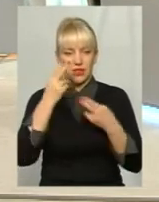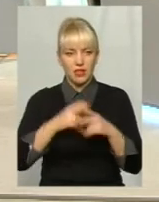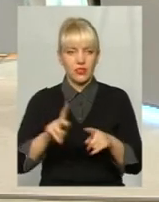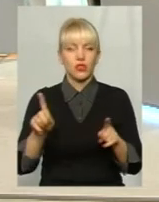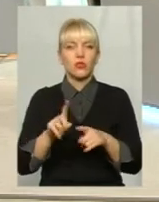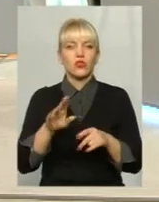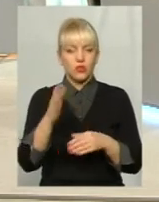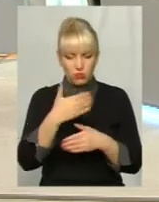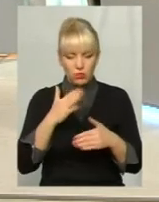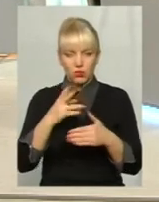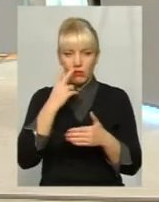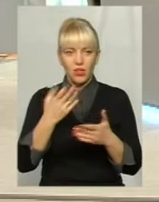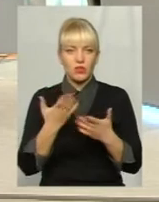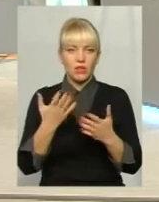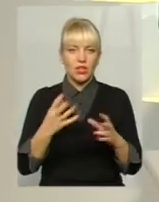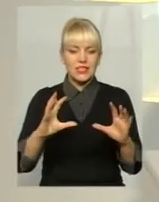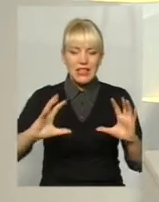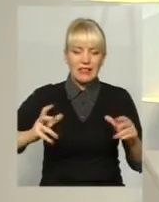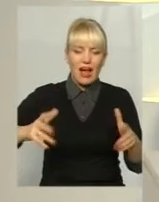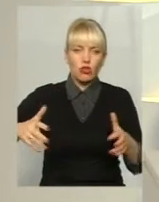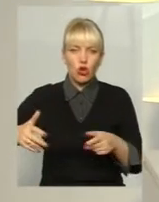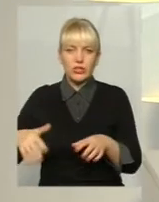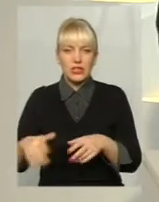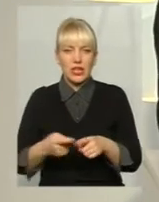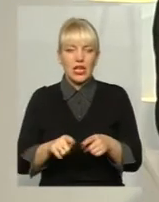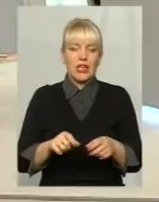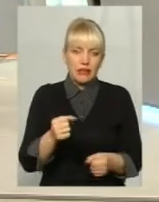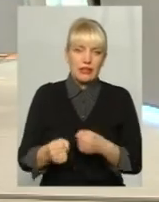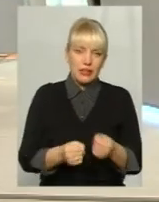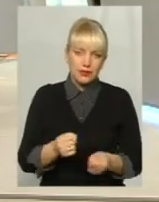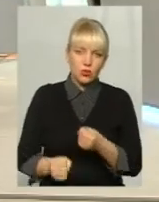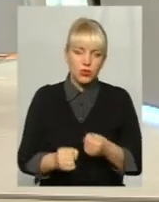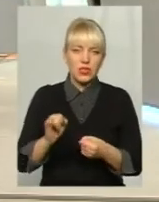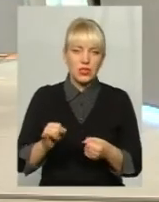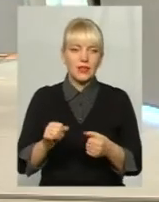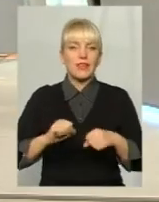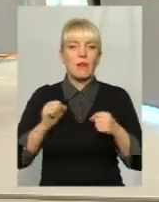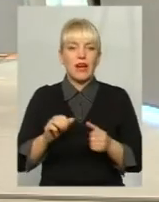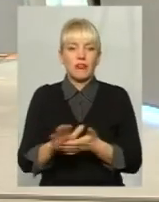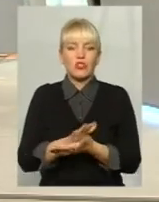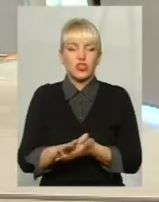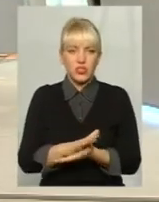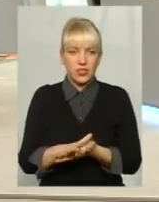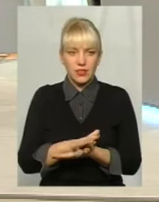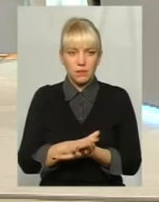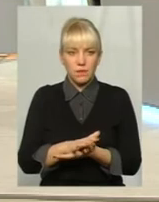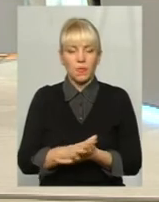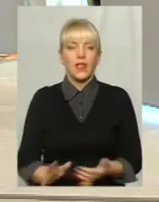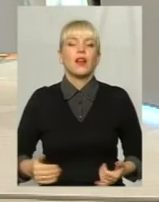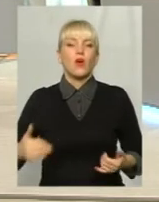будемо бачити, який страх торці, які їдуть, можуть, не можуть, але їдуть і намагаються почистити, якщо багато спільною.